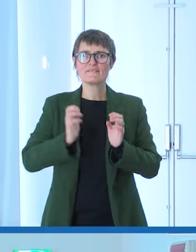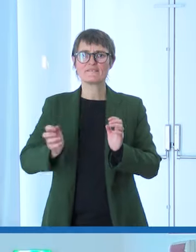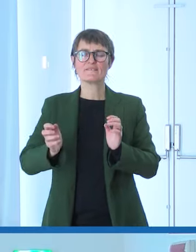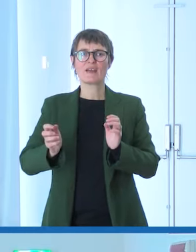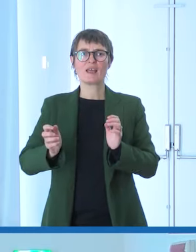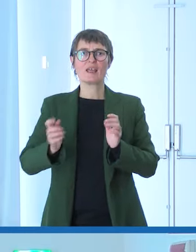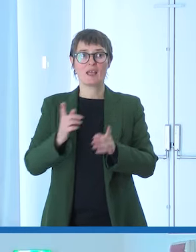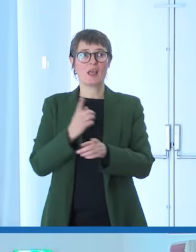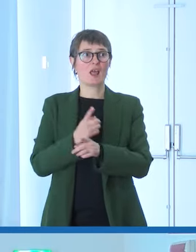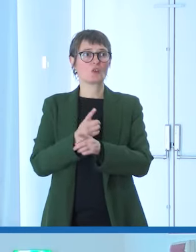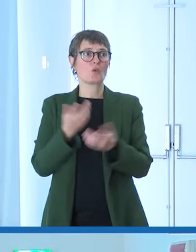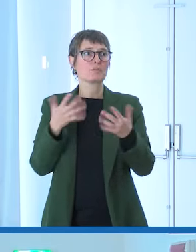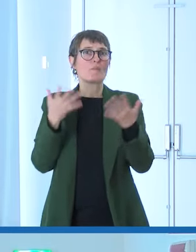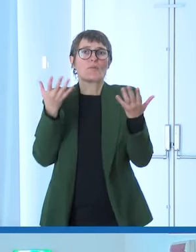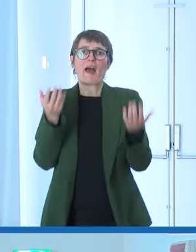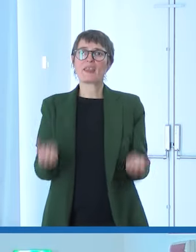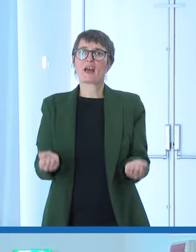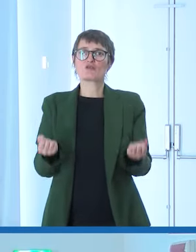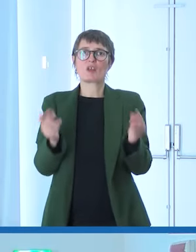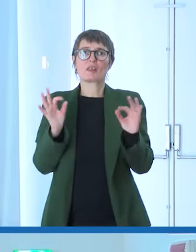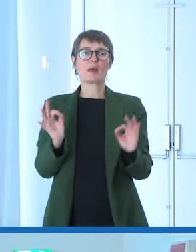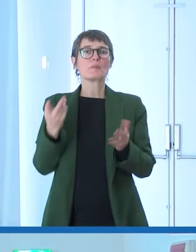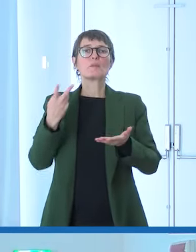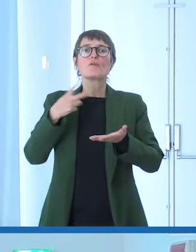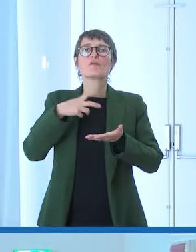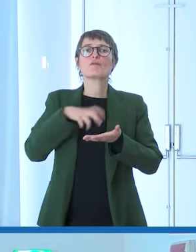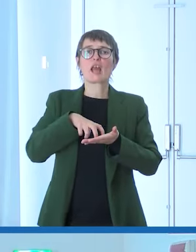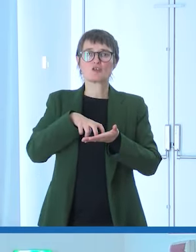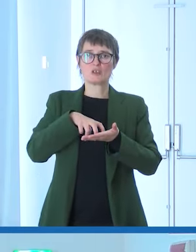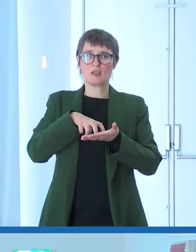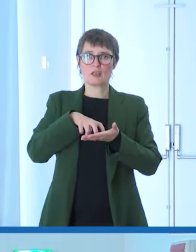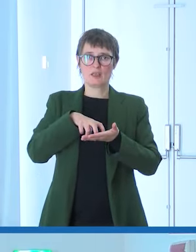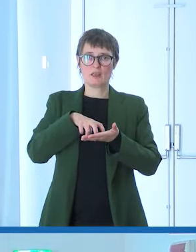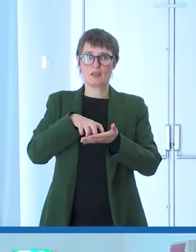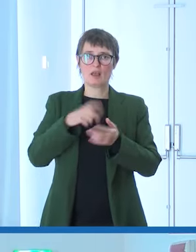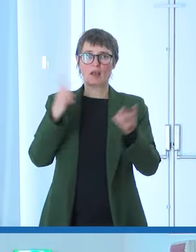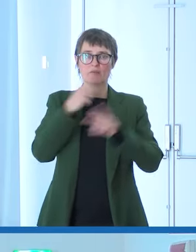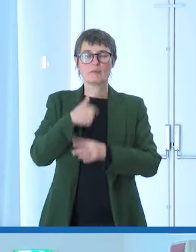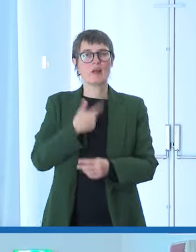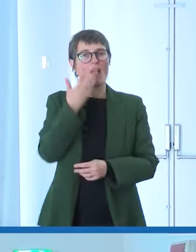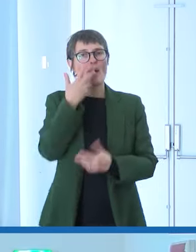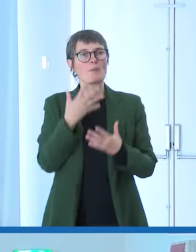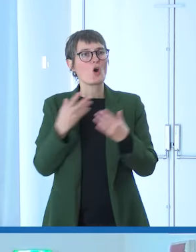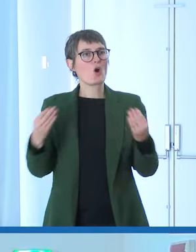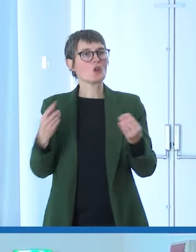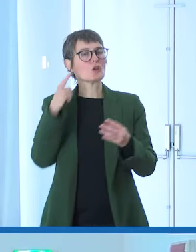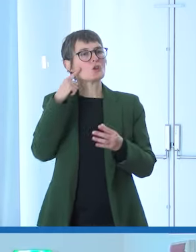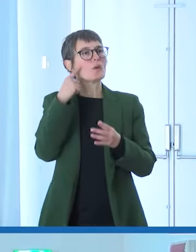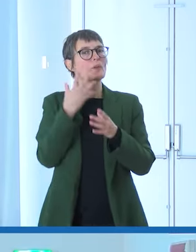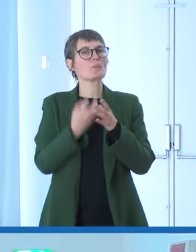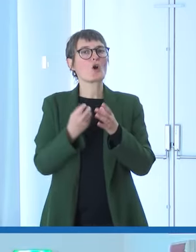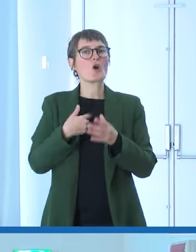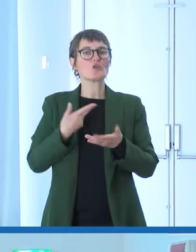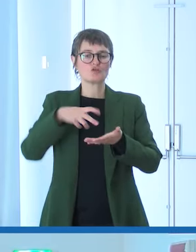prendere atto della fragilità. A me piace molto il concetto di fragilità, che è trasversale, che è